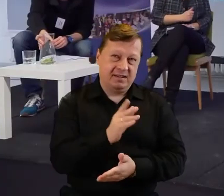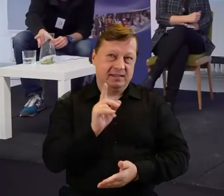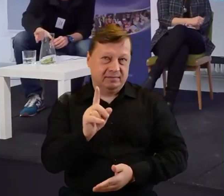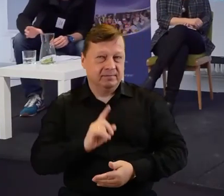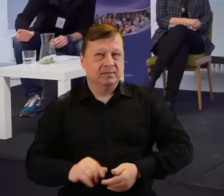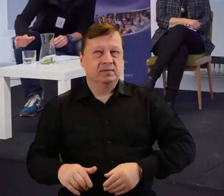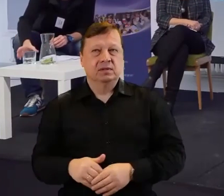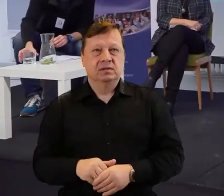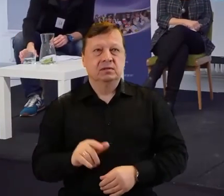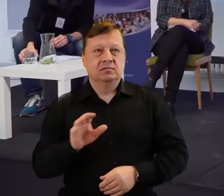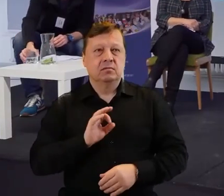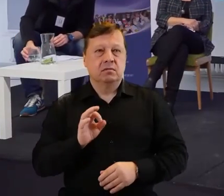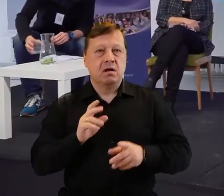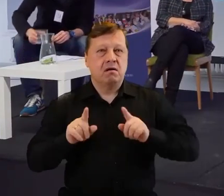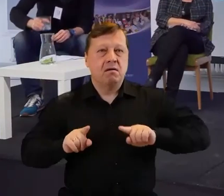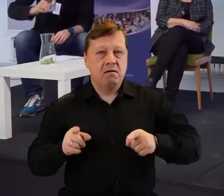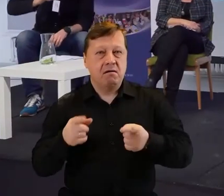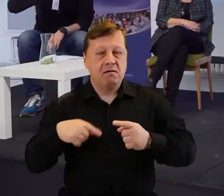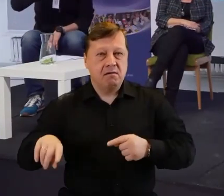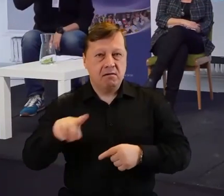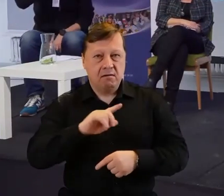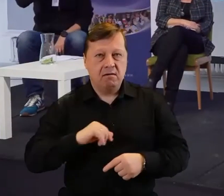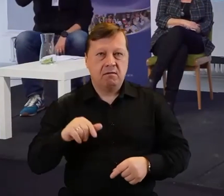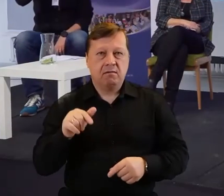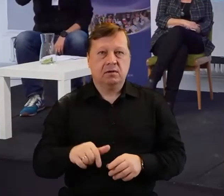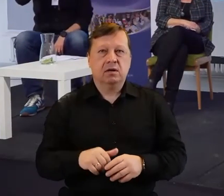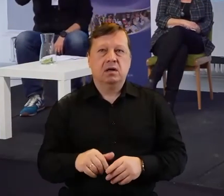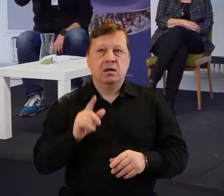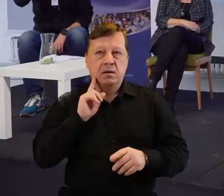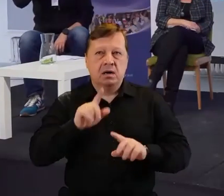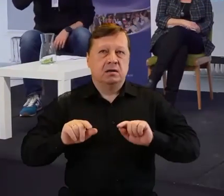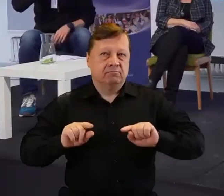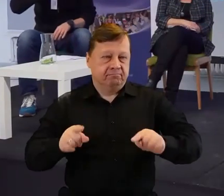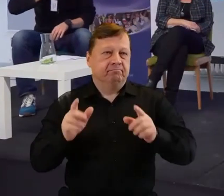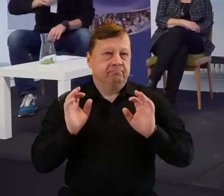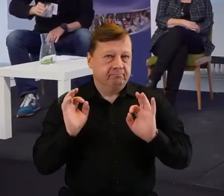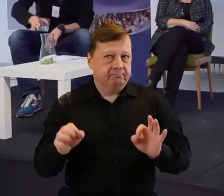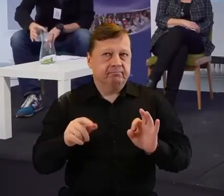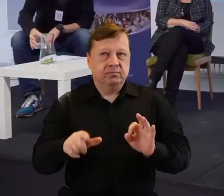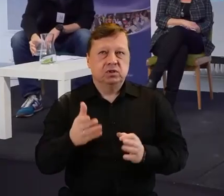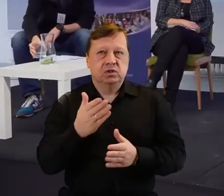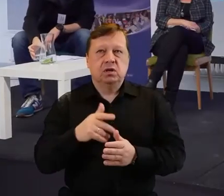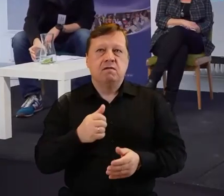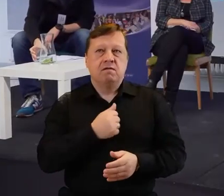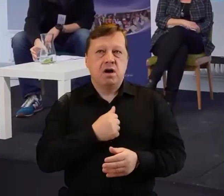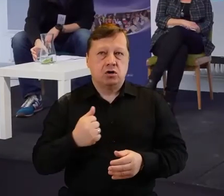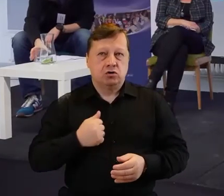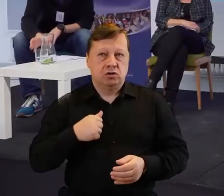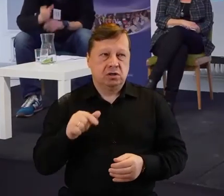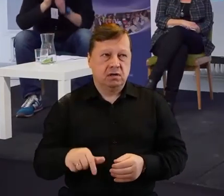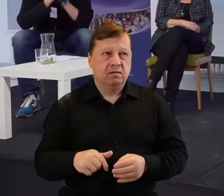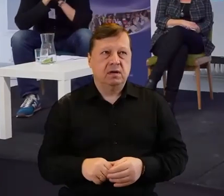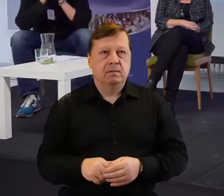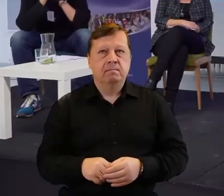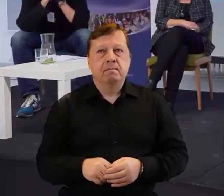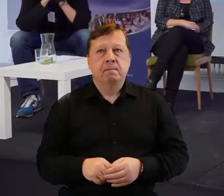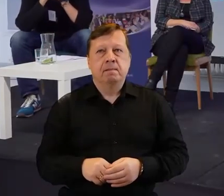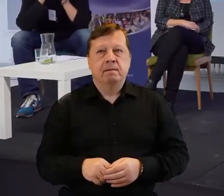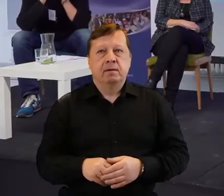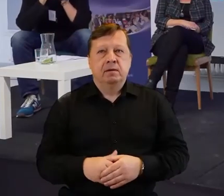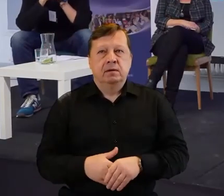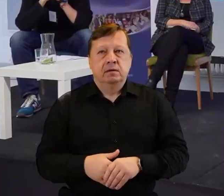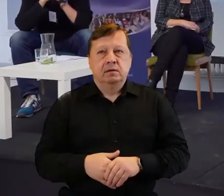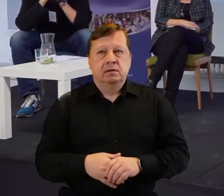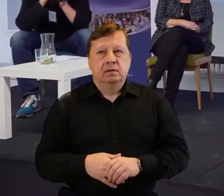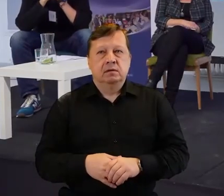właśnie nasza organizacja ma siedzibę na Pradze Północ. To jest dzielnica Warszawy, taka, która w tej chwili trwa